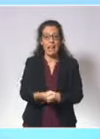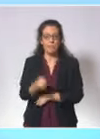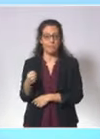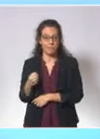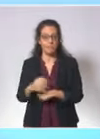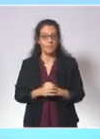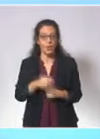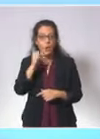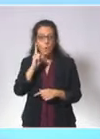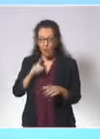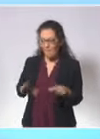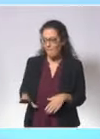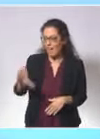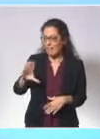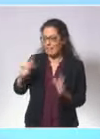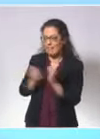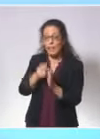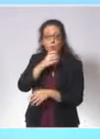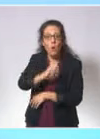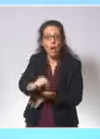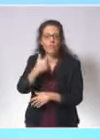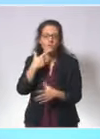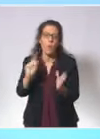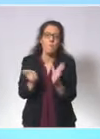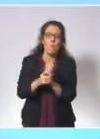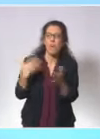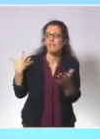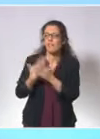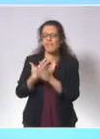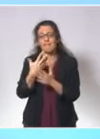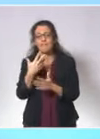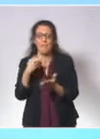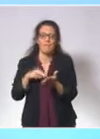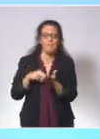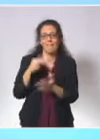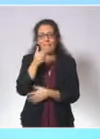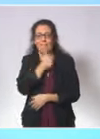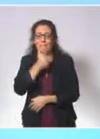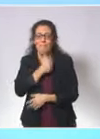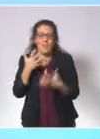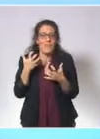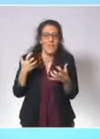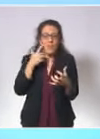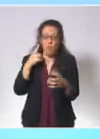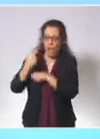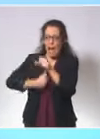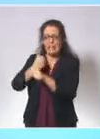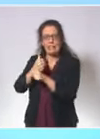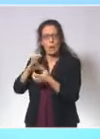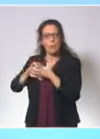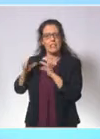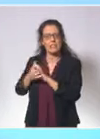au moment de Noël, un moment de retrouvailles en famille tant attendu par nos concitoyens après une année, une nouvelle fois,